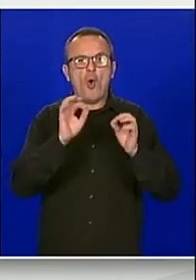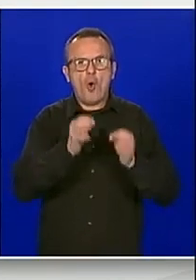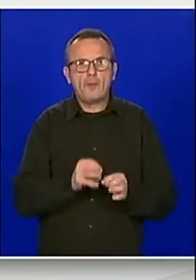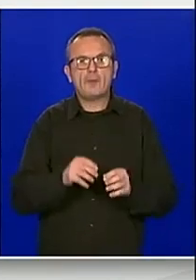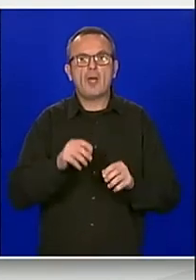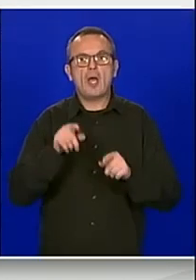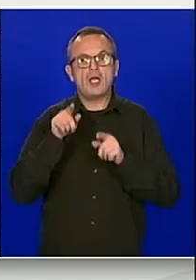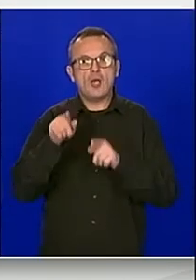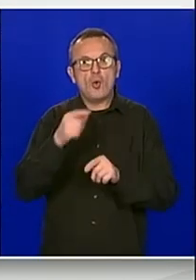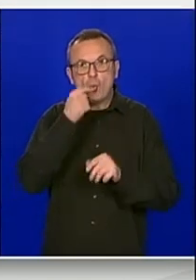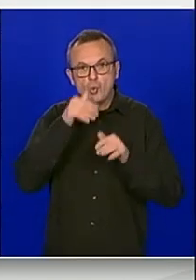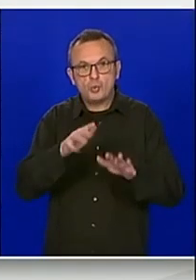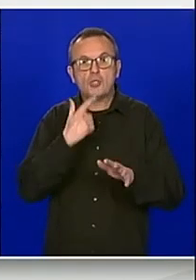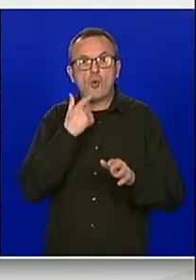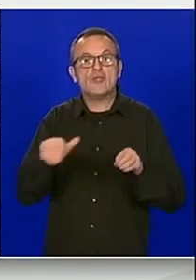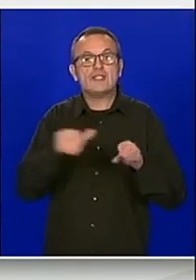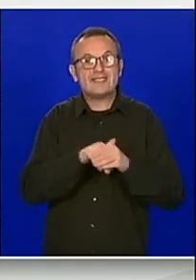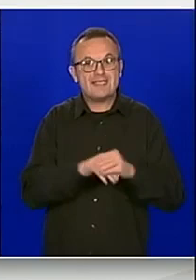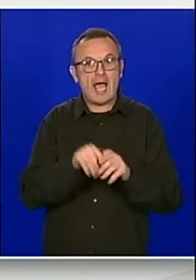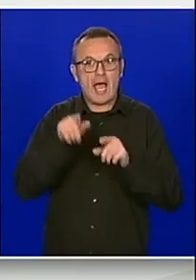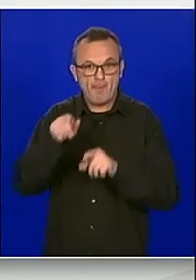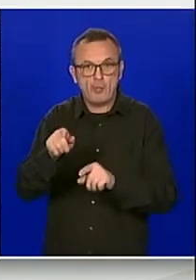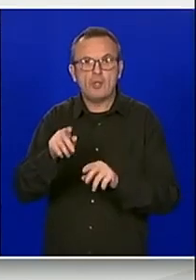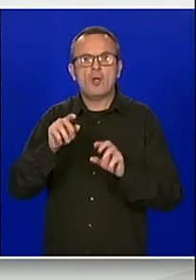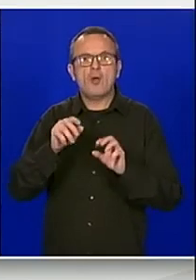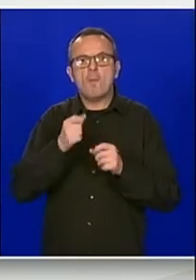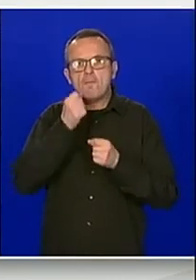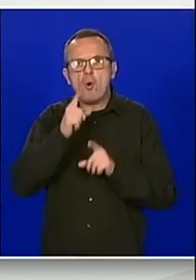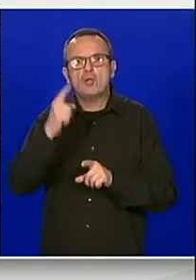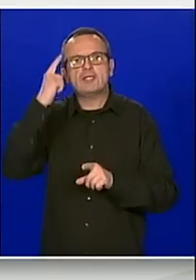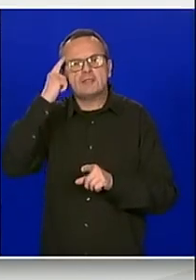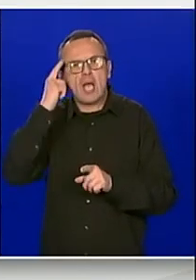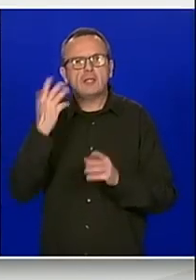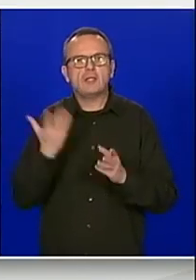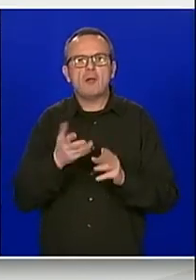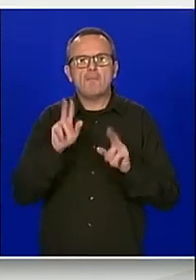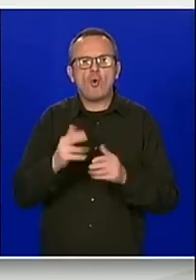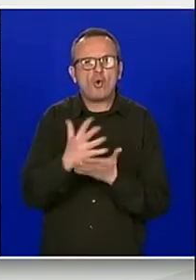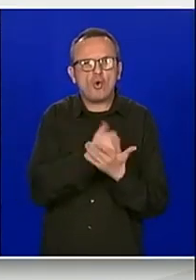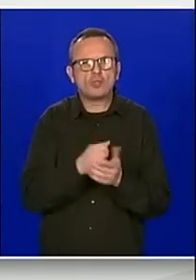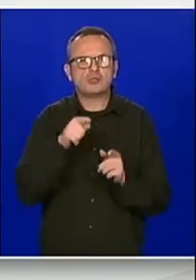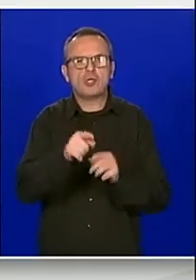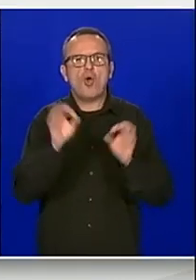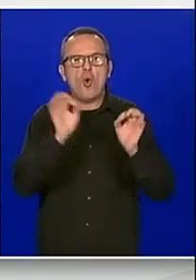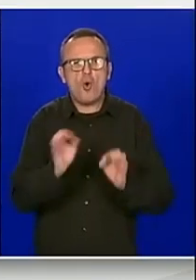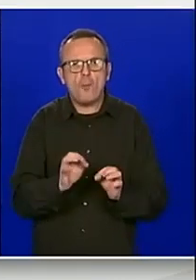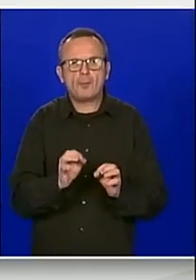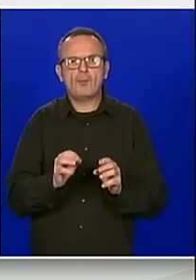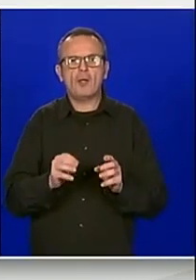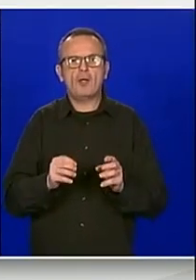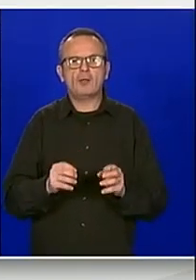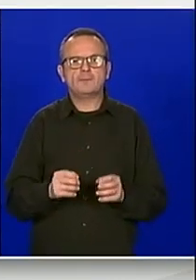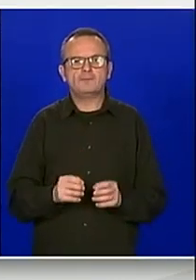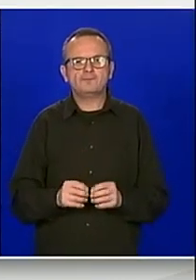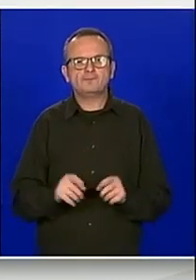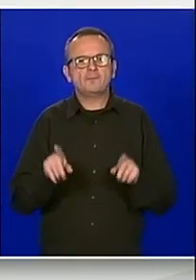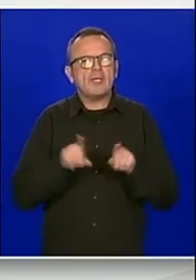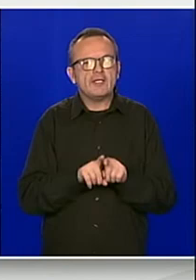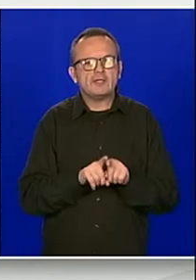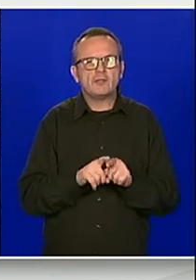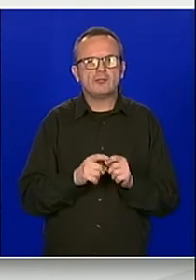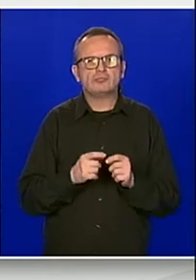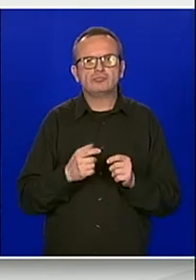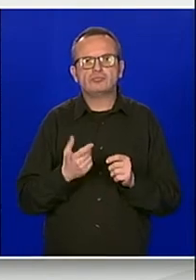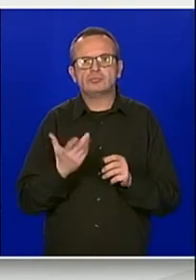zaposlenika zavoda o značaju upravljanje ljudskim potencijalima, edukaciju zaposlenika, te uspostavu i opremanje centra za razvoj karijera i